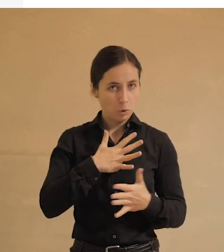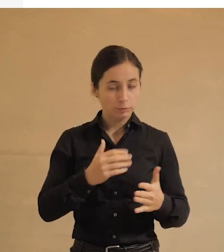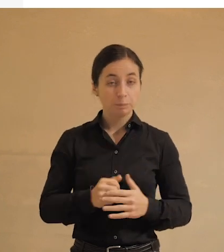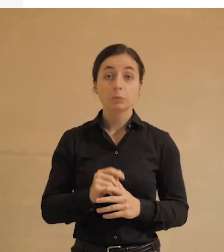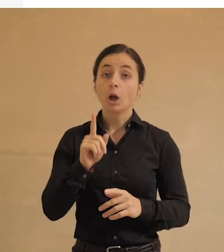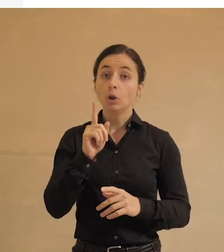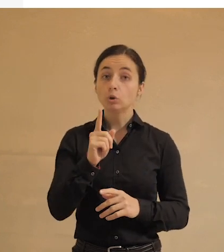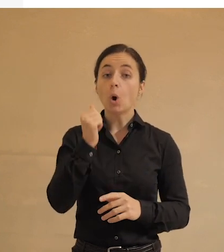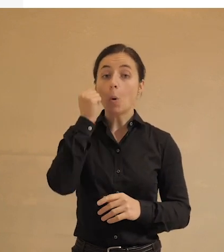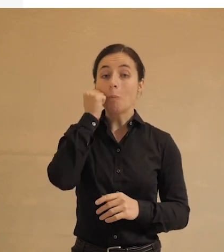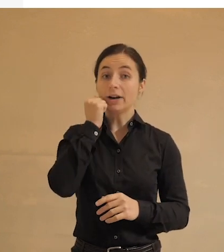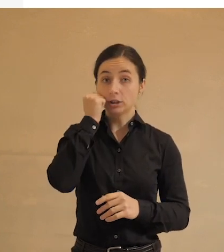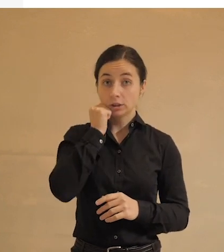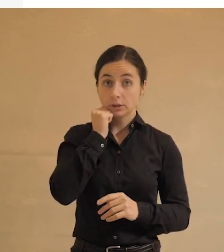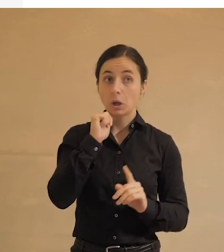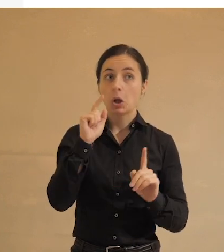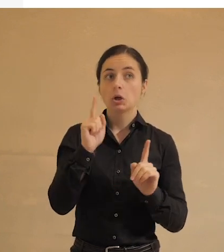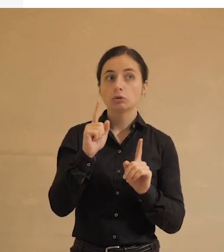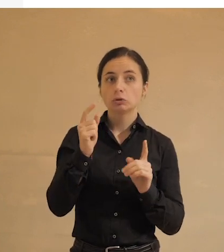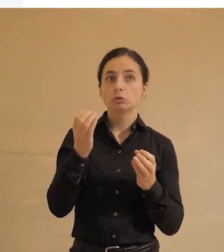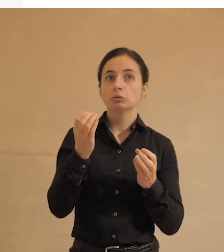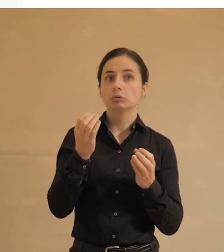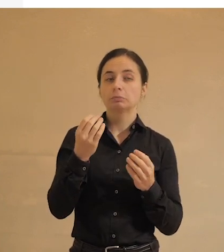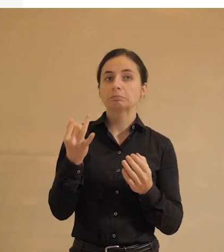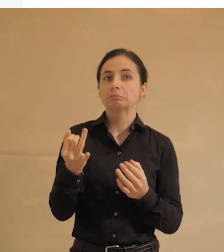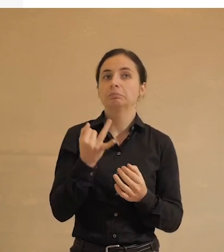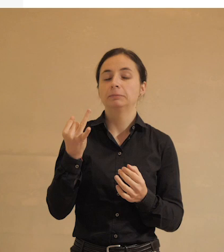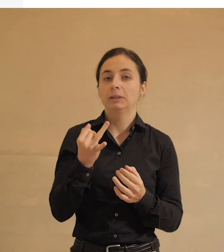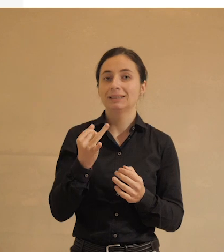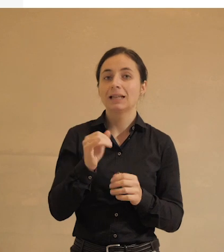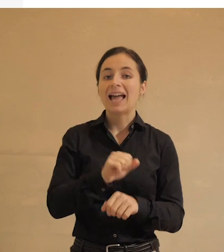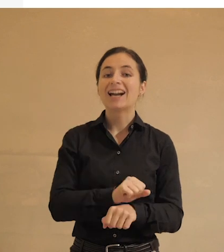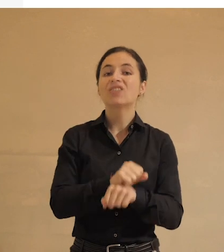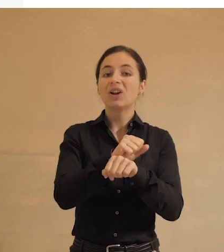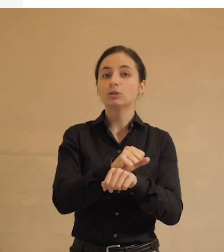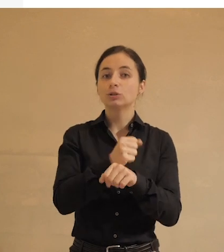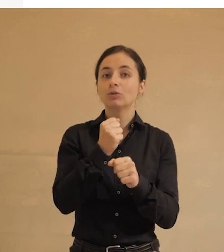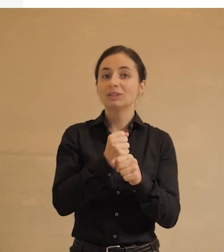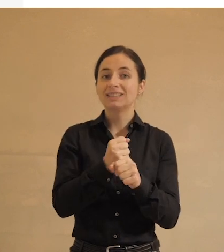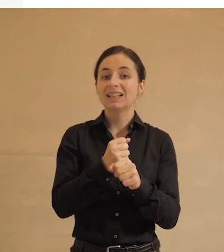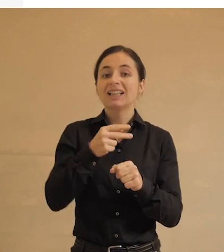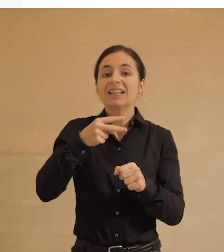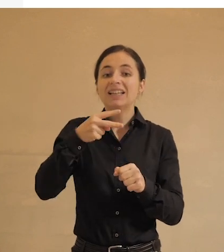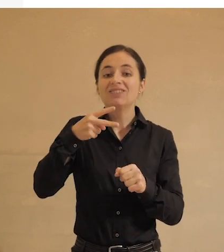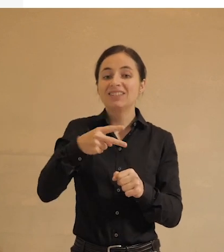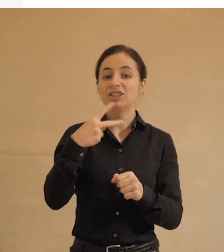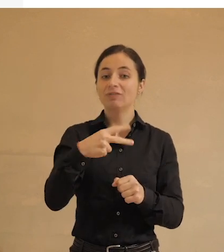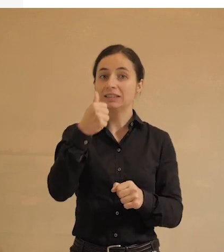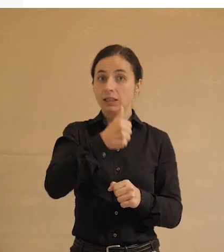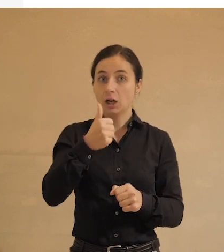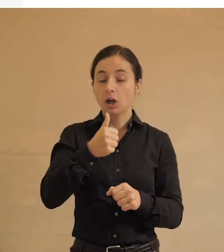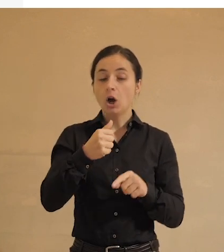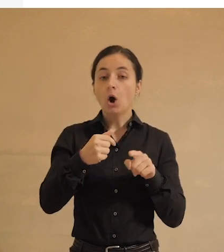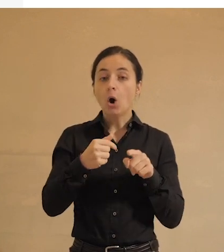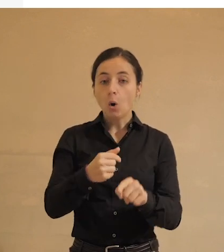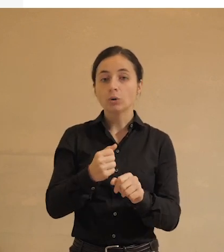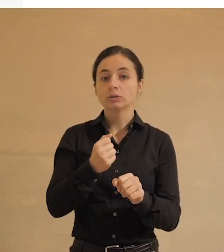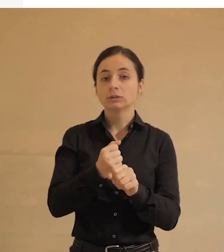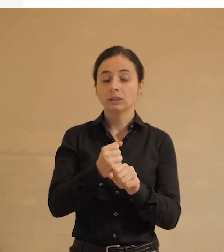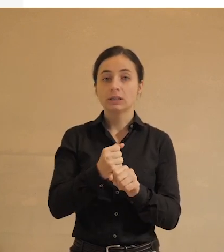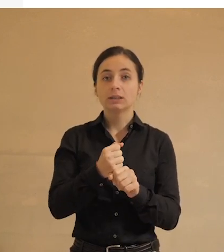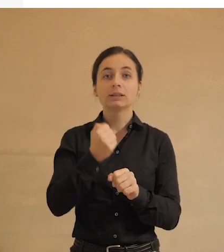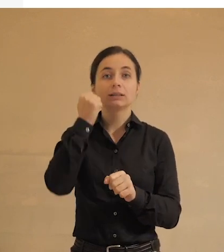пожилые в особенности, кстати, вот что такого довольно революционного сделал 20-й год, он принудительно диджитализировал